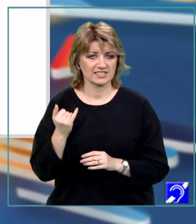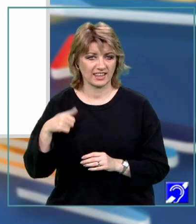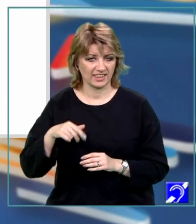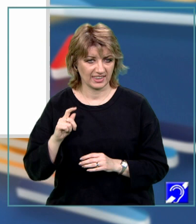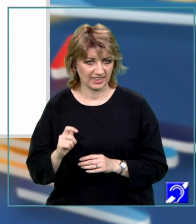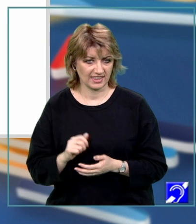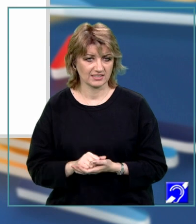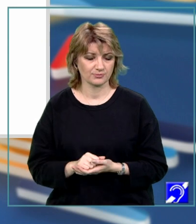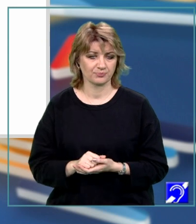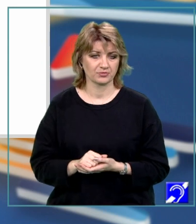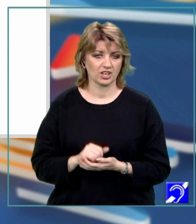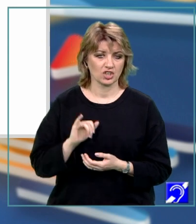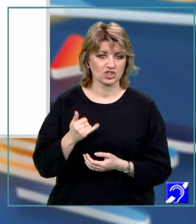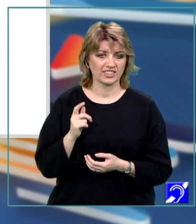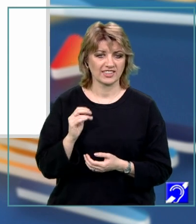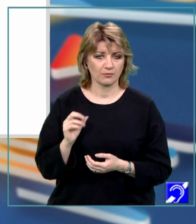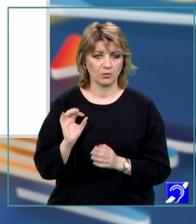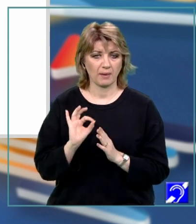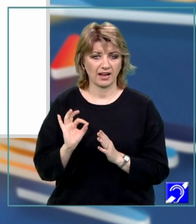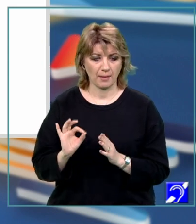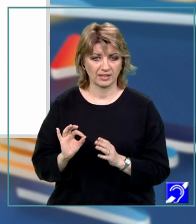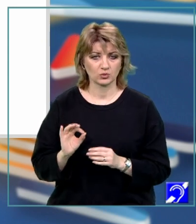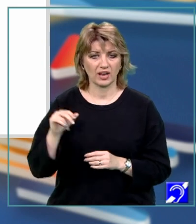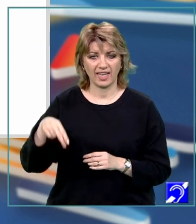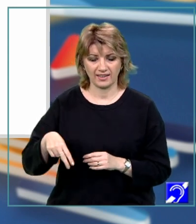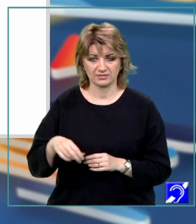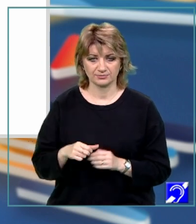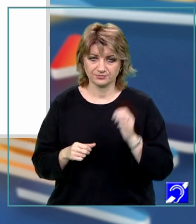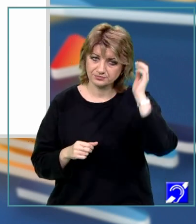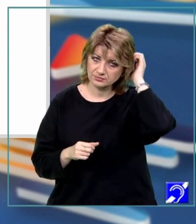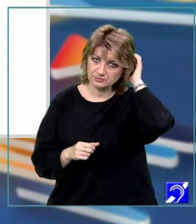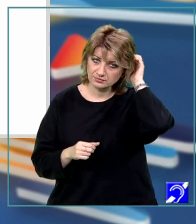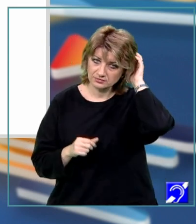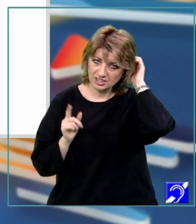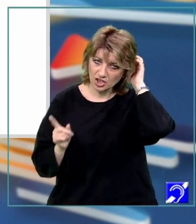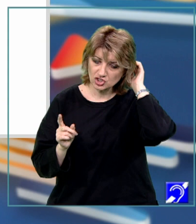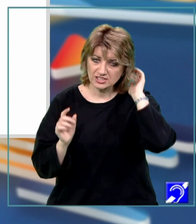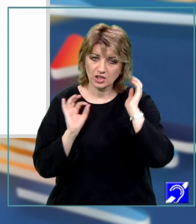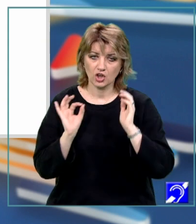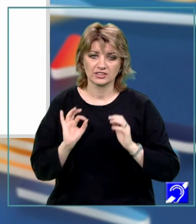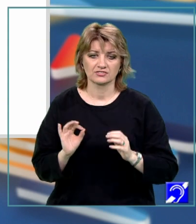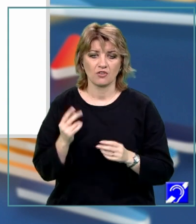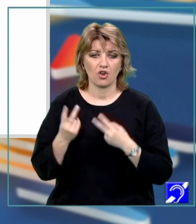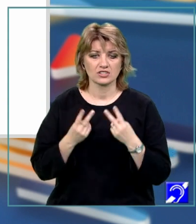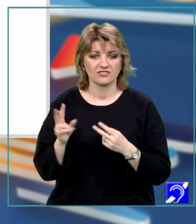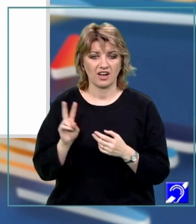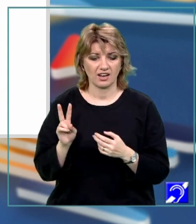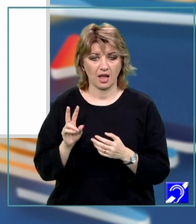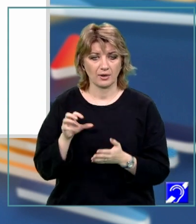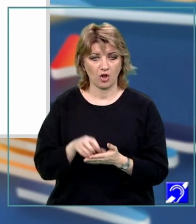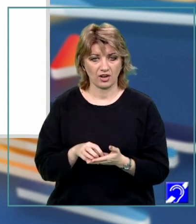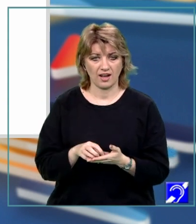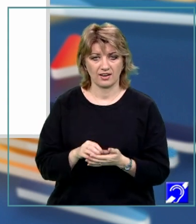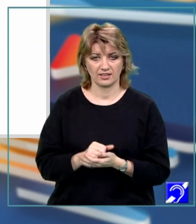subprogram va fi INT și tipul parametrului N va fi tot INT. În acest context, folosim variabilele locale